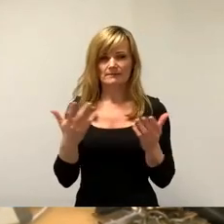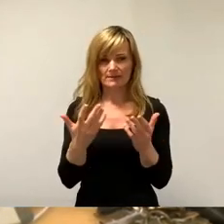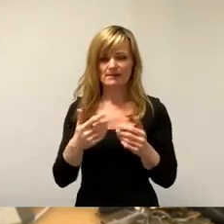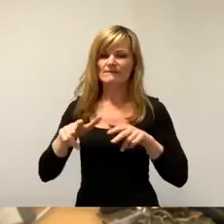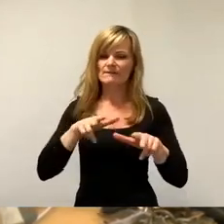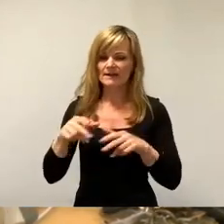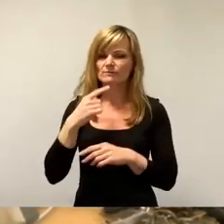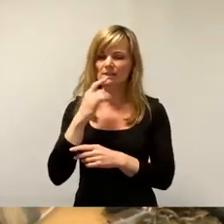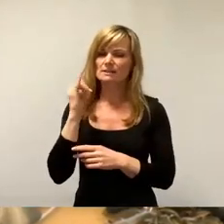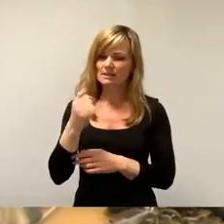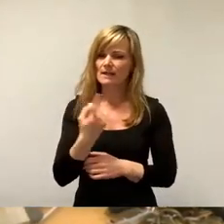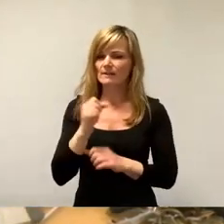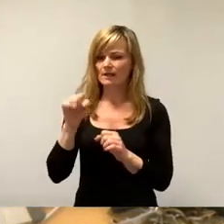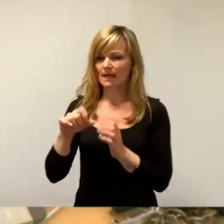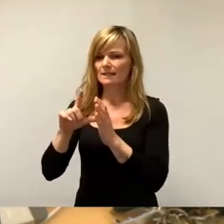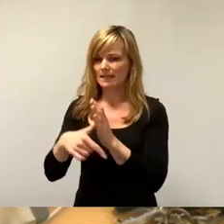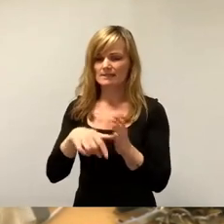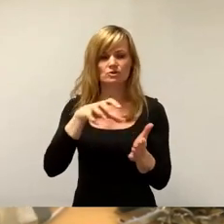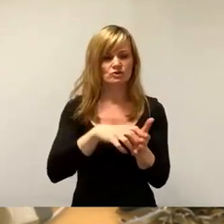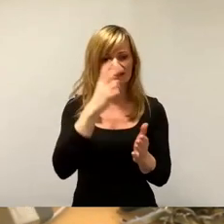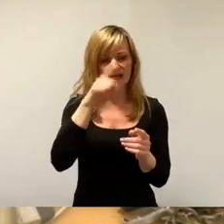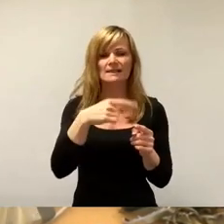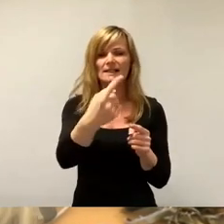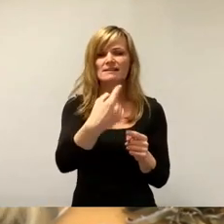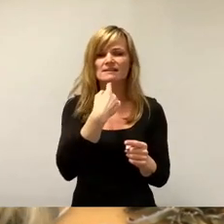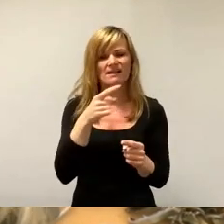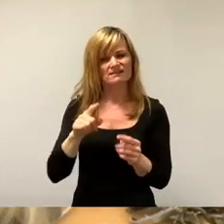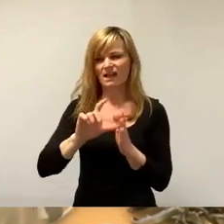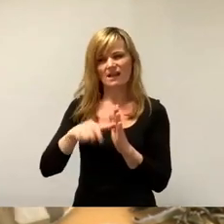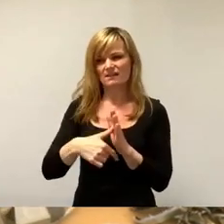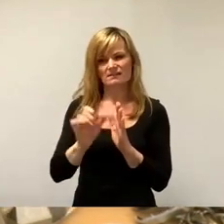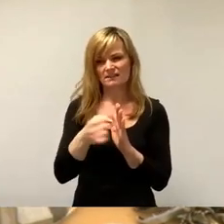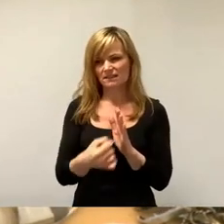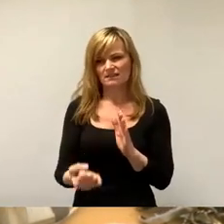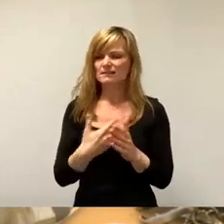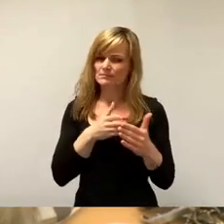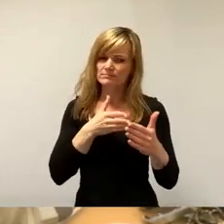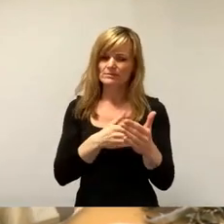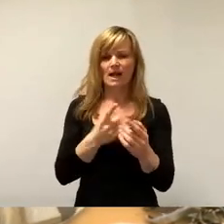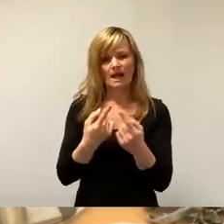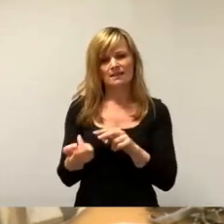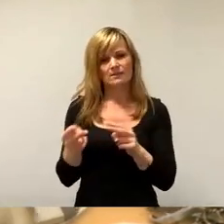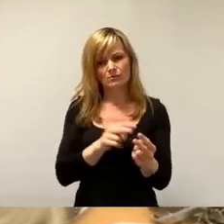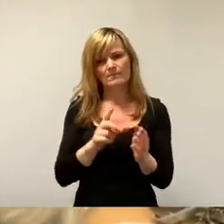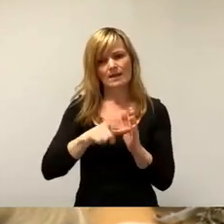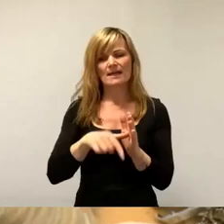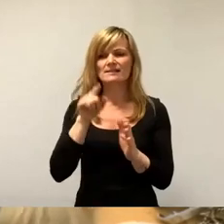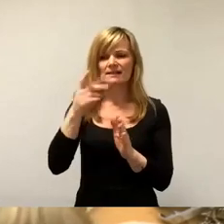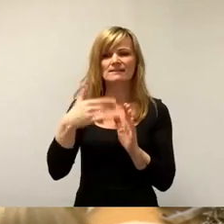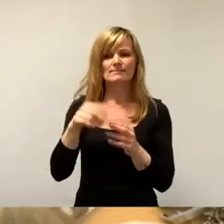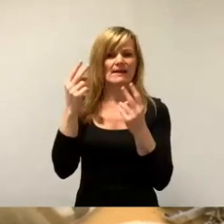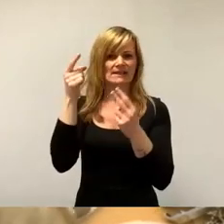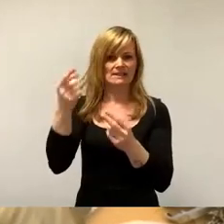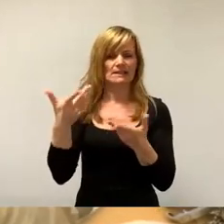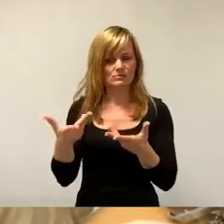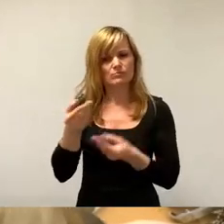leisten. Und dann sagt der Stadtrat der Nächste, eher doch nicht. Das begrenzt unsere Leistungsfähigkeit. Wir müssen uns was anderes leisten, weil es ist wichtiger. In dem Sinne